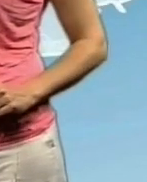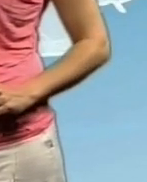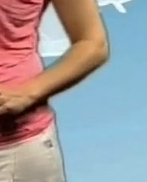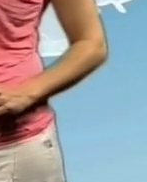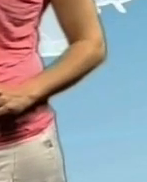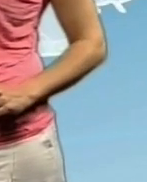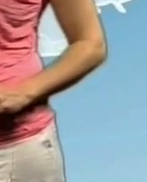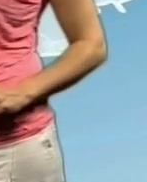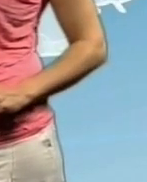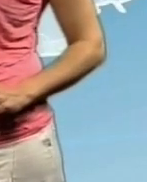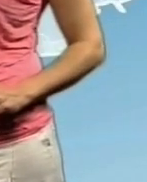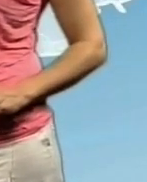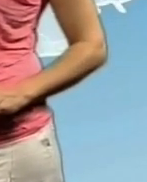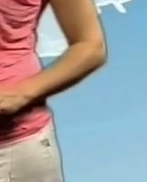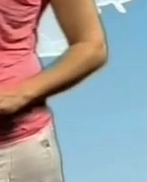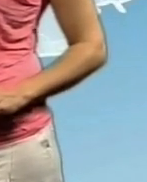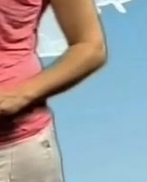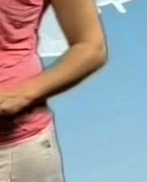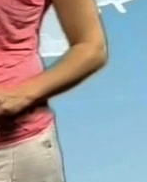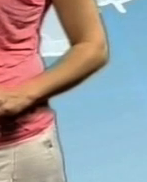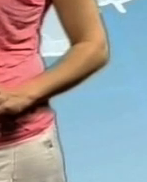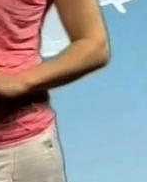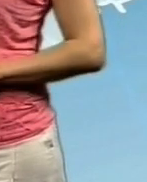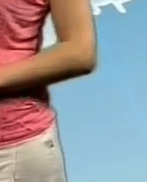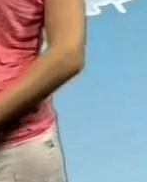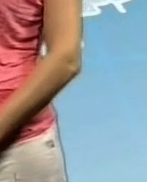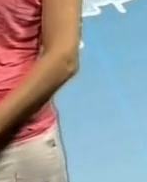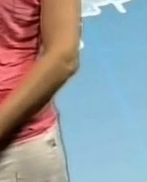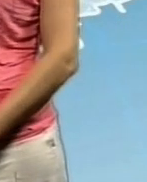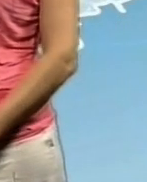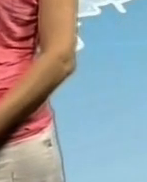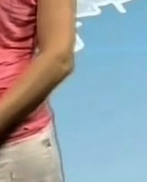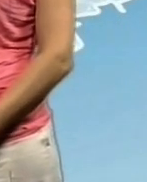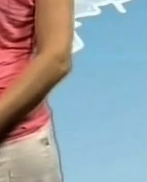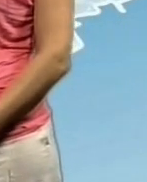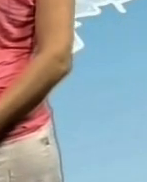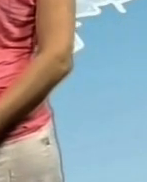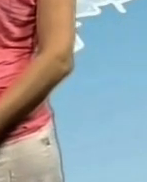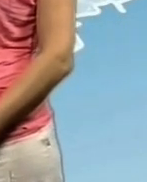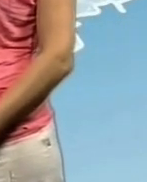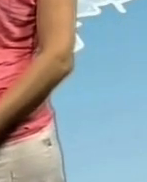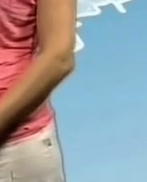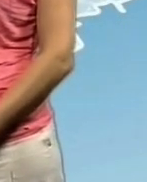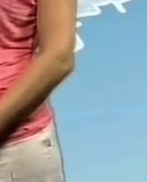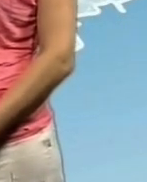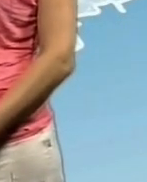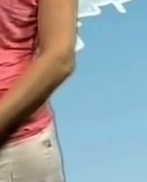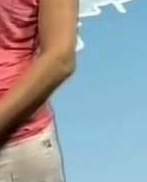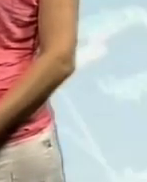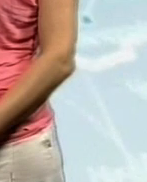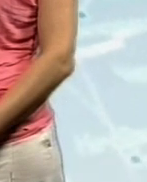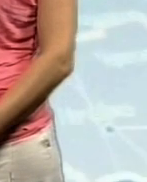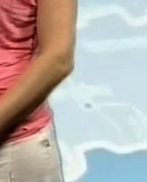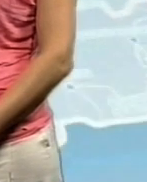те, що особливу увагу влітку треба приділяти дітям. Дитячий організм більш щитливий до підвищеної температури навколишнього